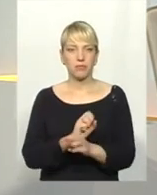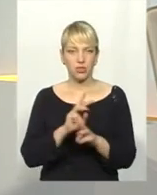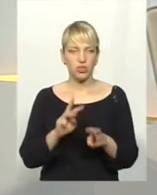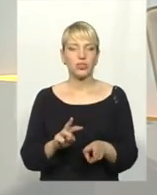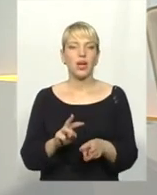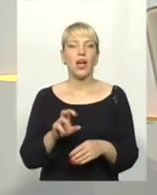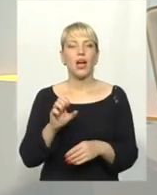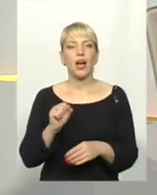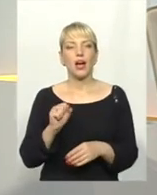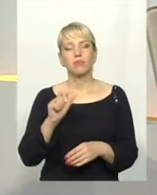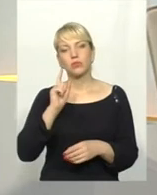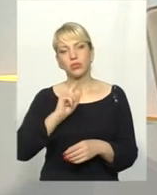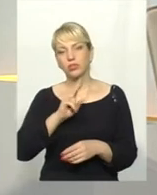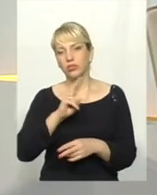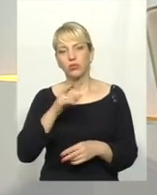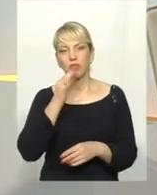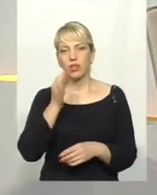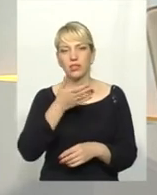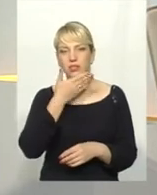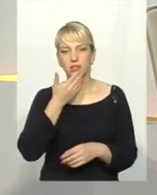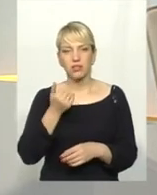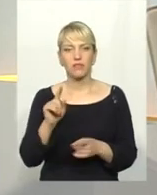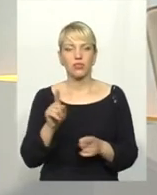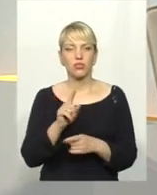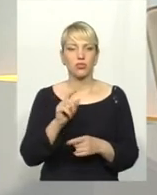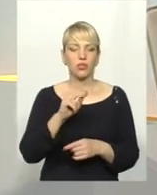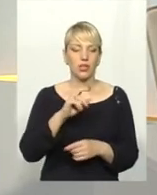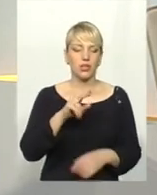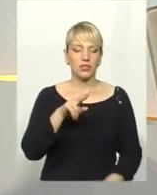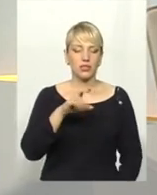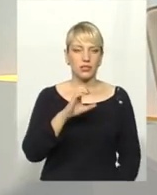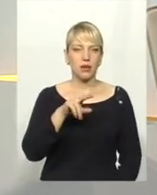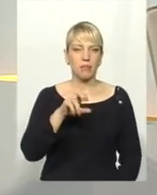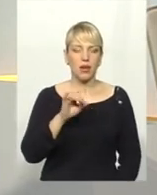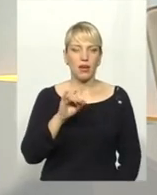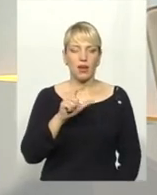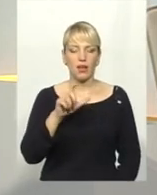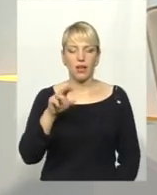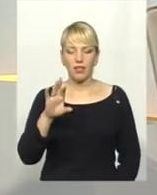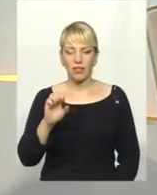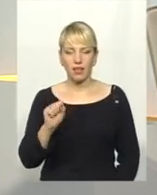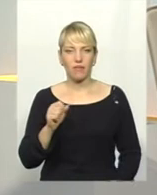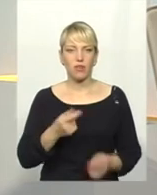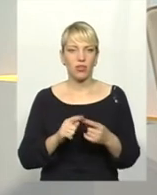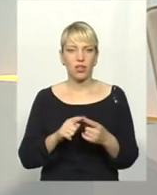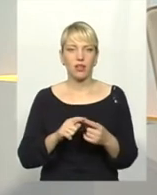Ну, поки ніхто не сказав, що з перехета стійка до пініциліну виділяє пініциланазу,